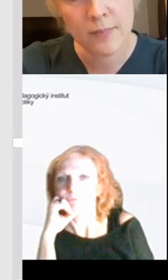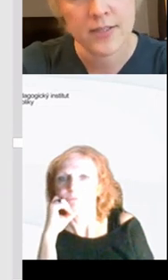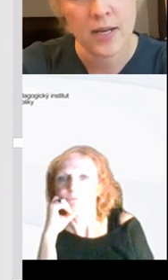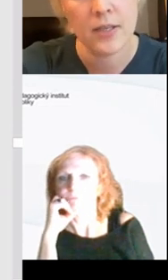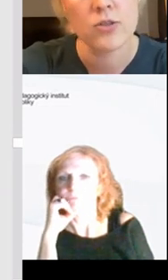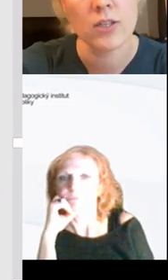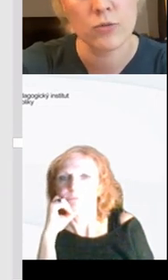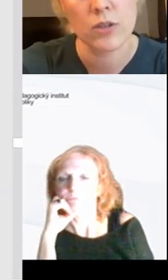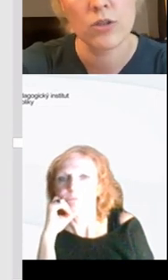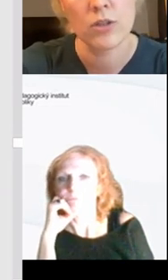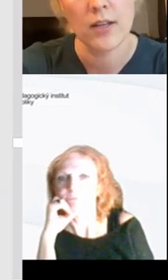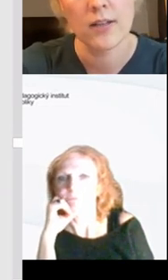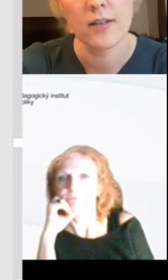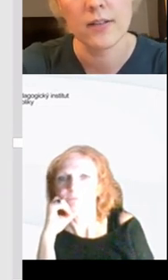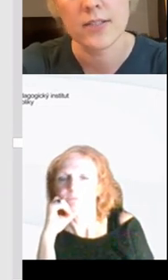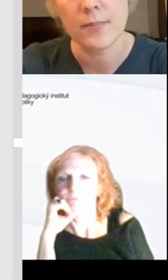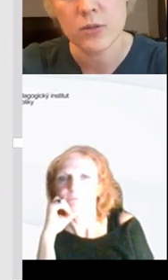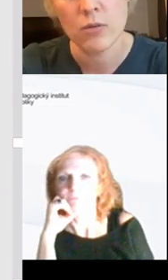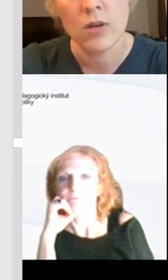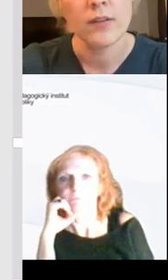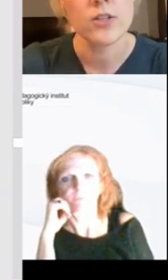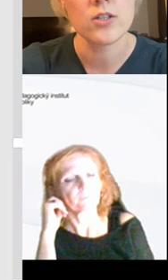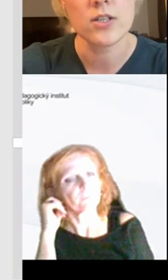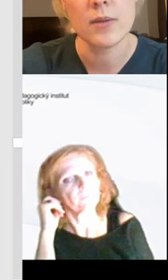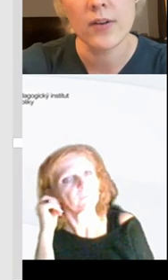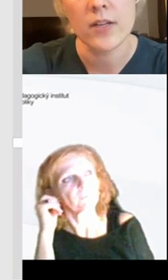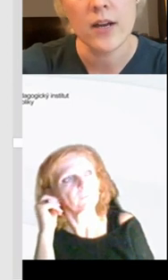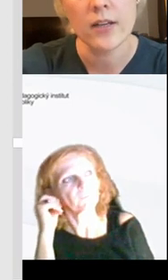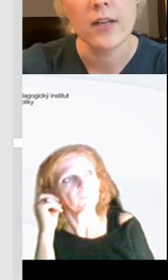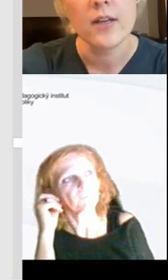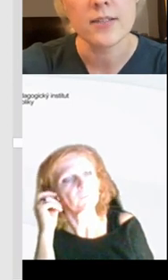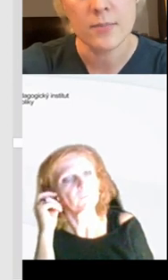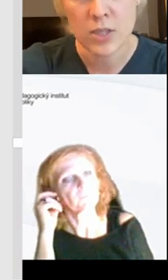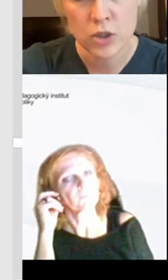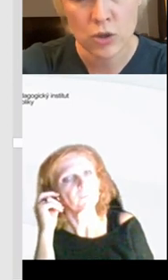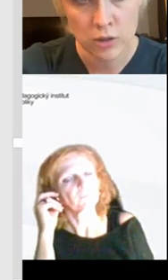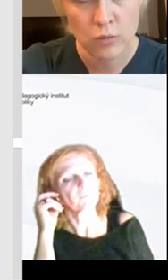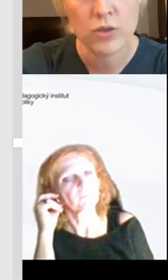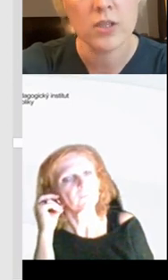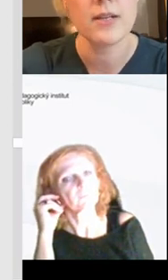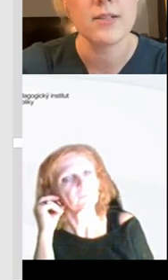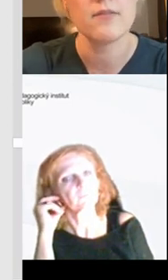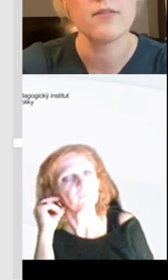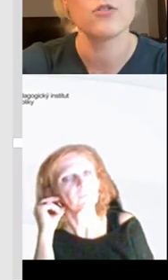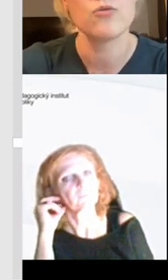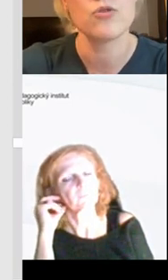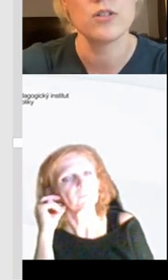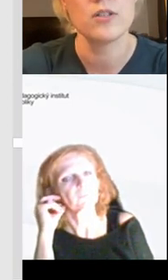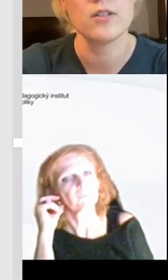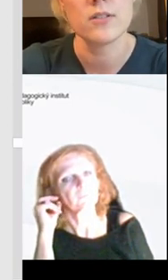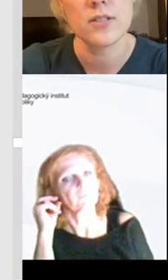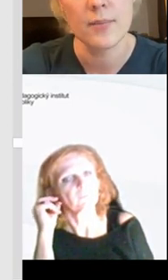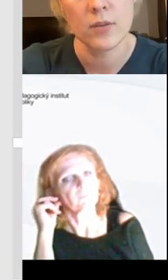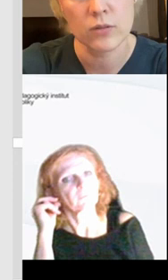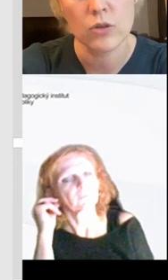nemůžou podívat, jaké mají znánky, když to tam už ti učitelé zapisujou. Takže s našimi deváťáky zase přes školní účet jsme nastavili, že